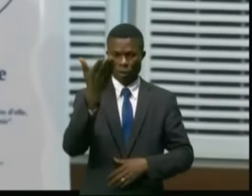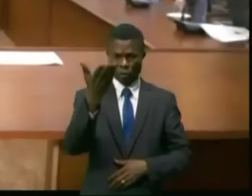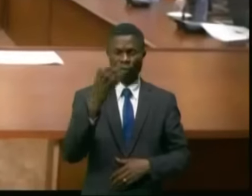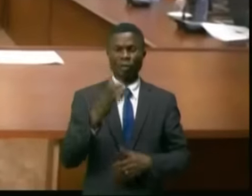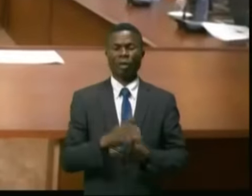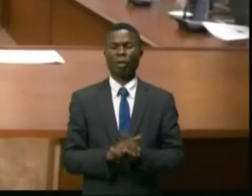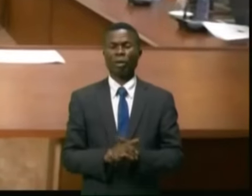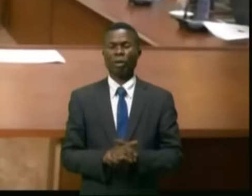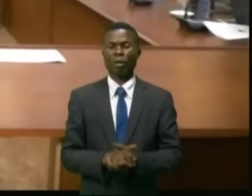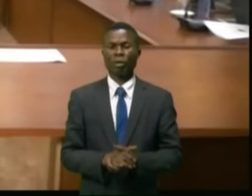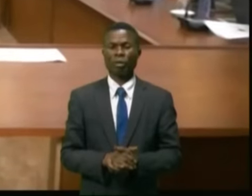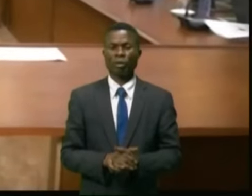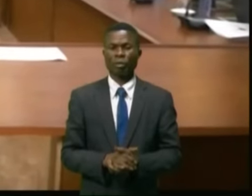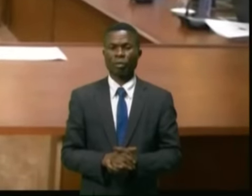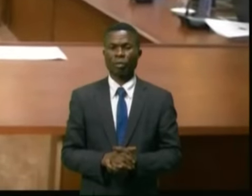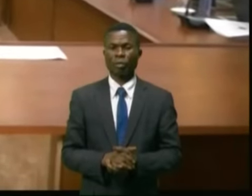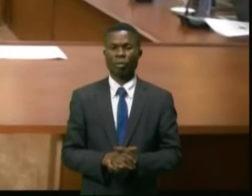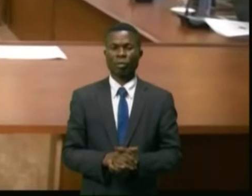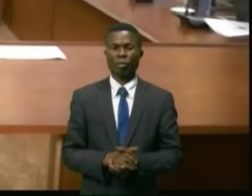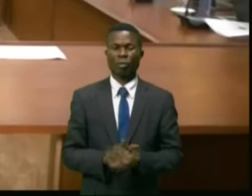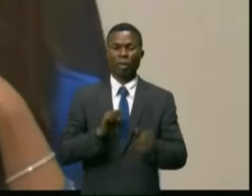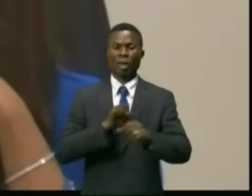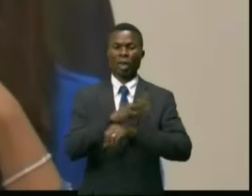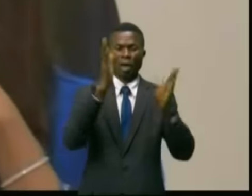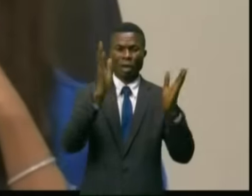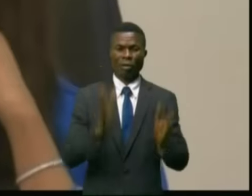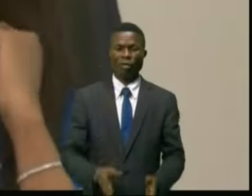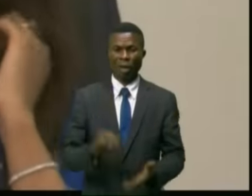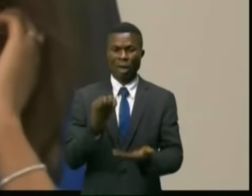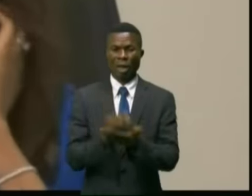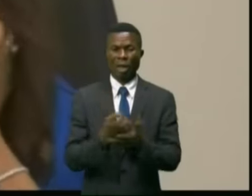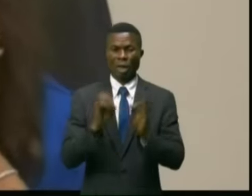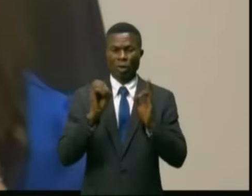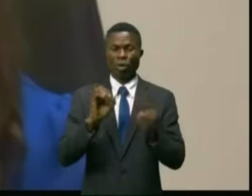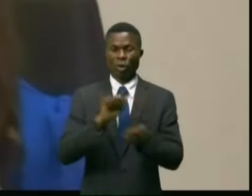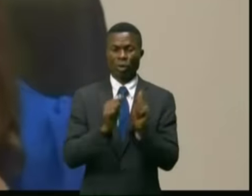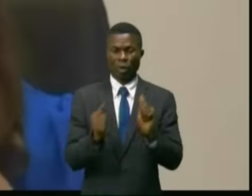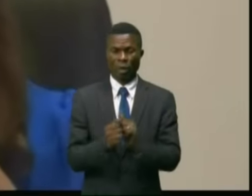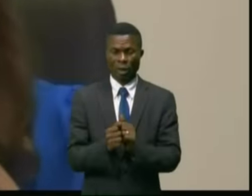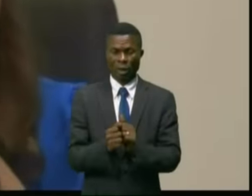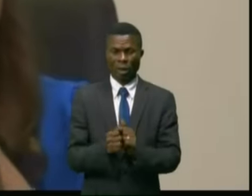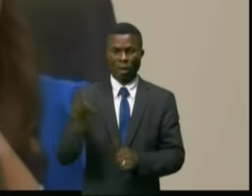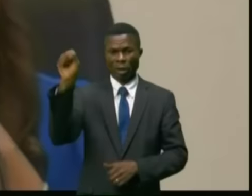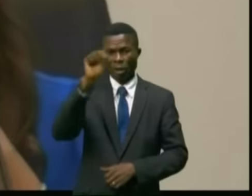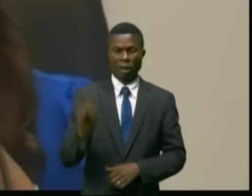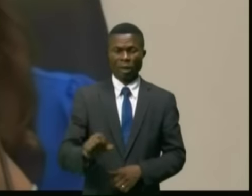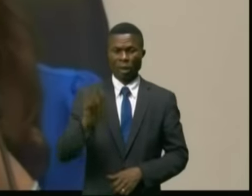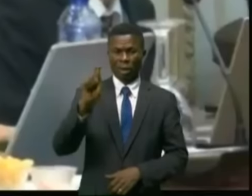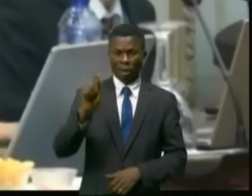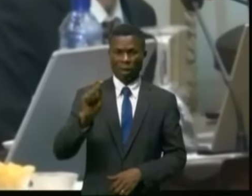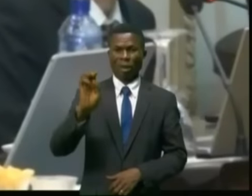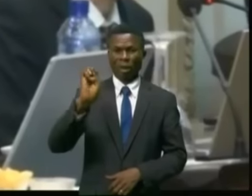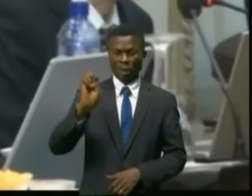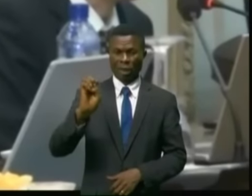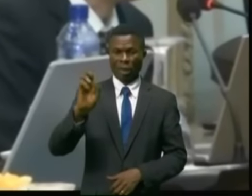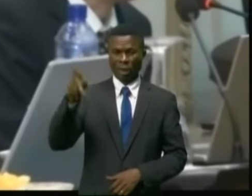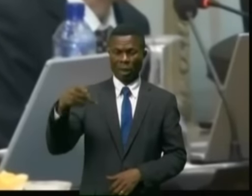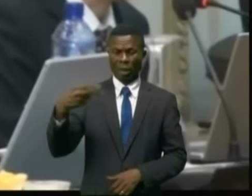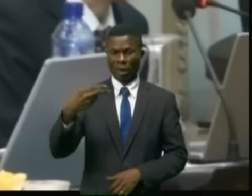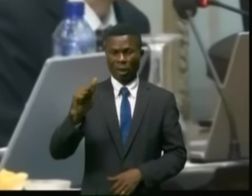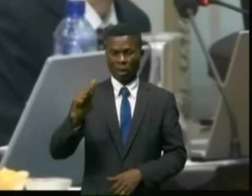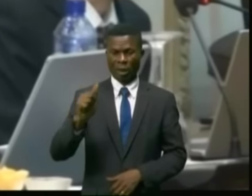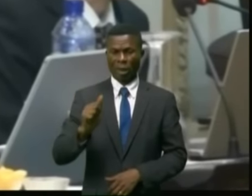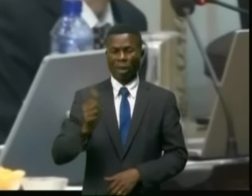L'envoyée spéciale du chef de l'État pour la nouvelle économique du climat, Stéphanie Mbombo, a reçu le dirigeant de l